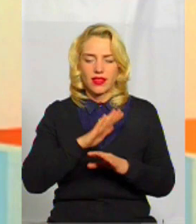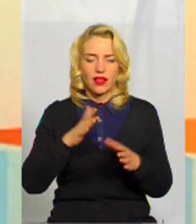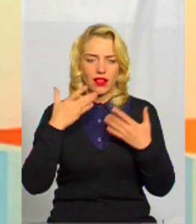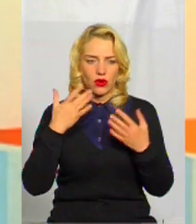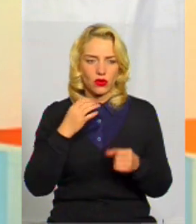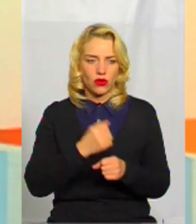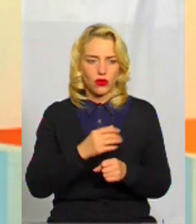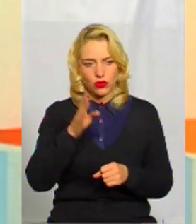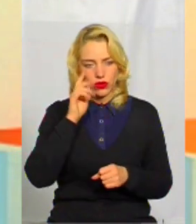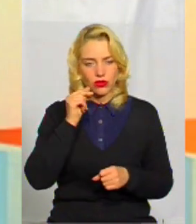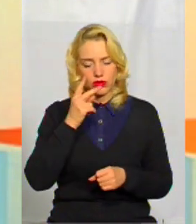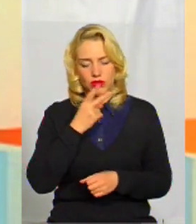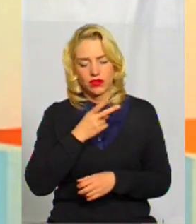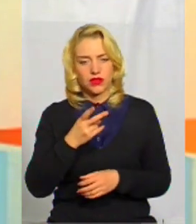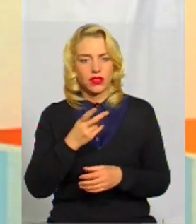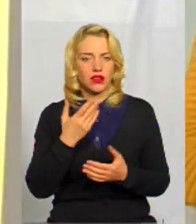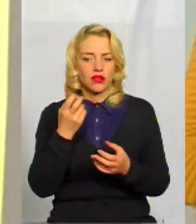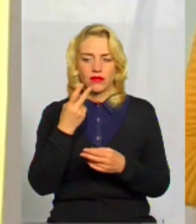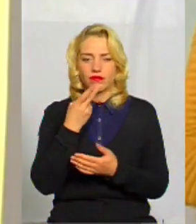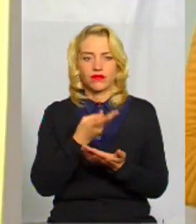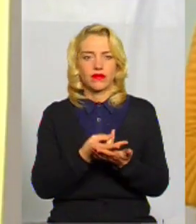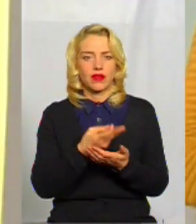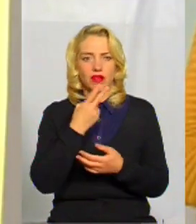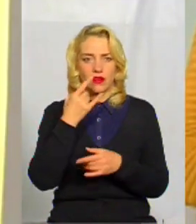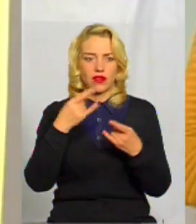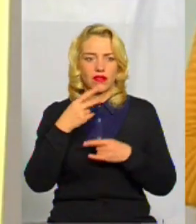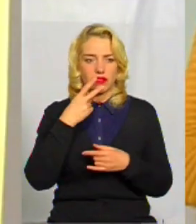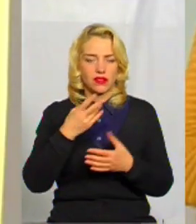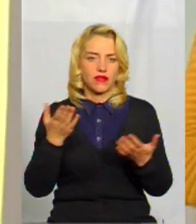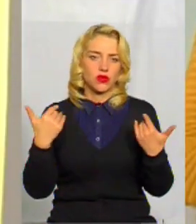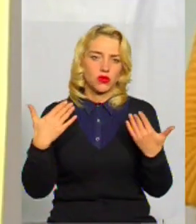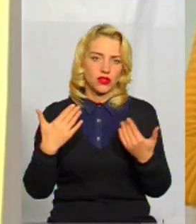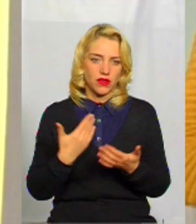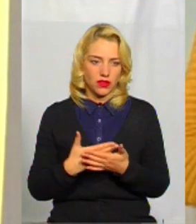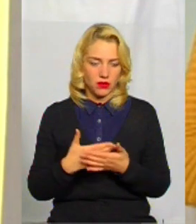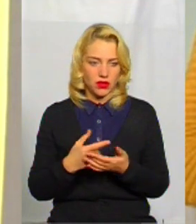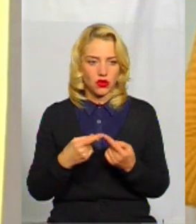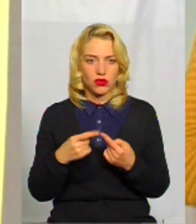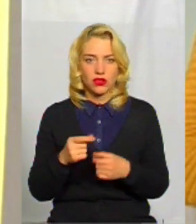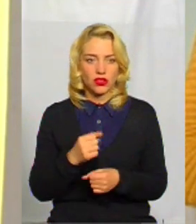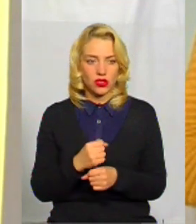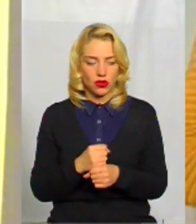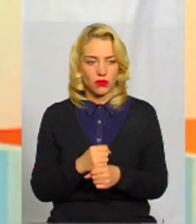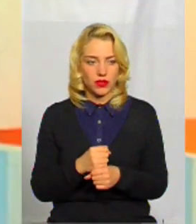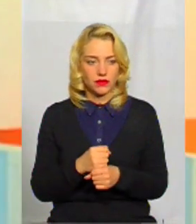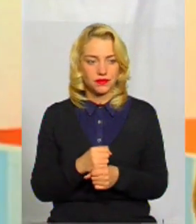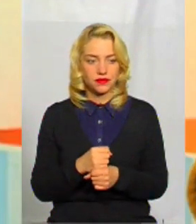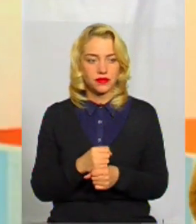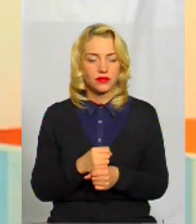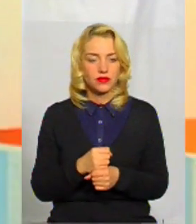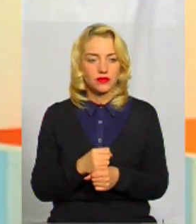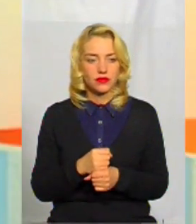роботу. Чоловік при цьому дивиться, там, телевізор, щось інше таке, відпочивальне, щось інше він робить, відпочивального